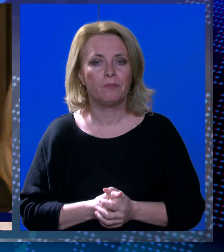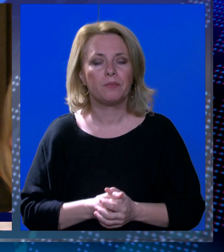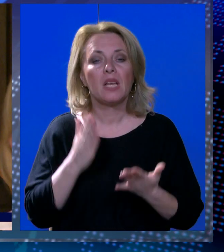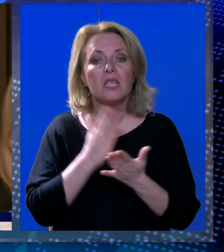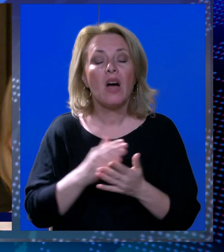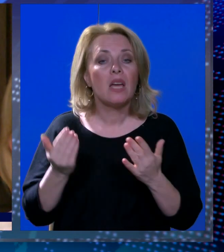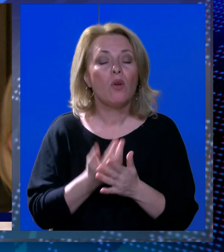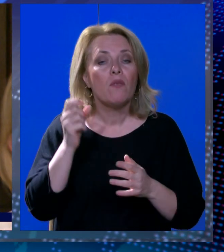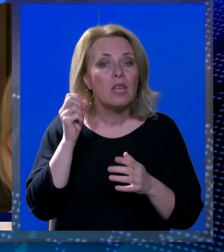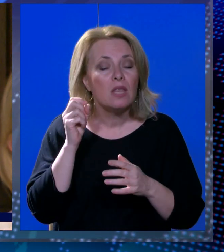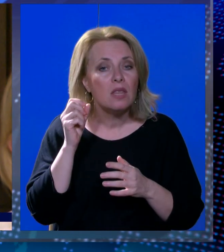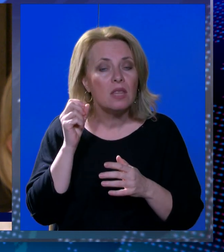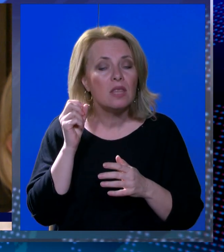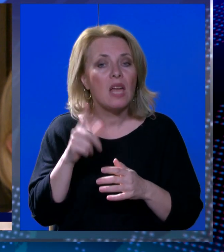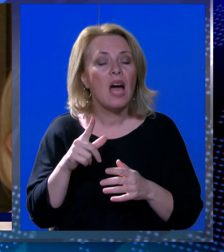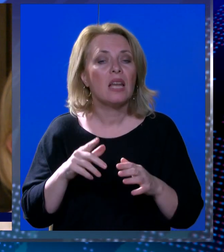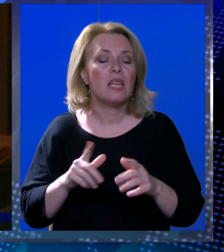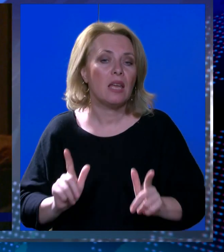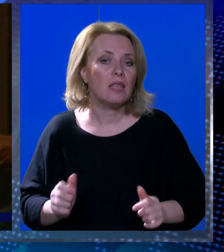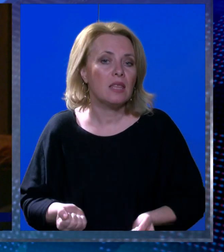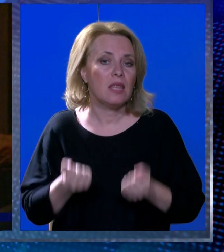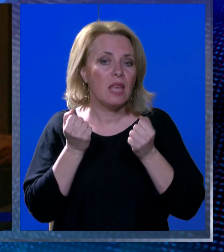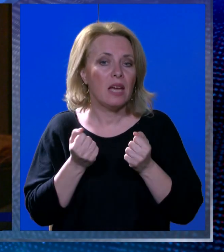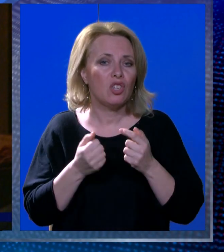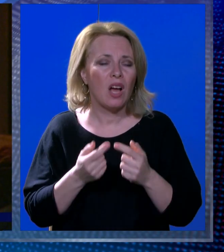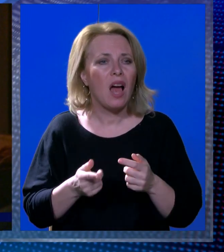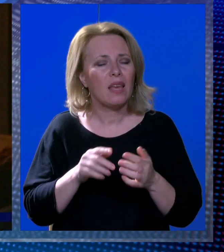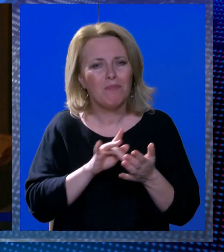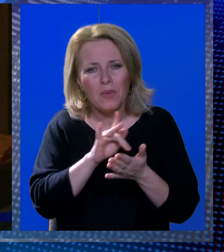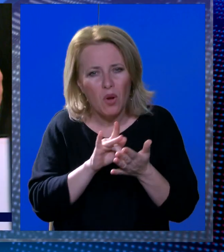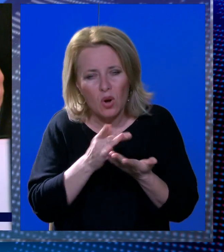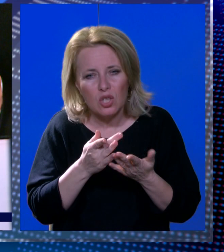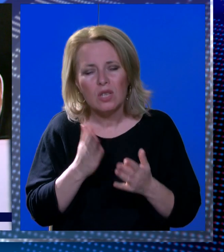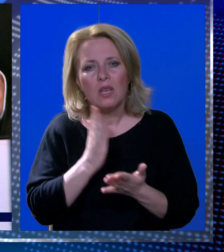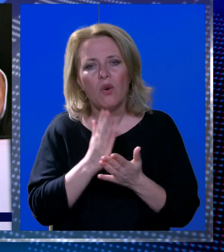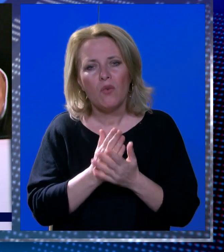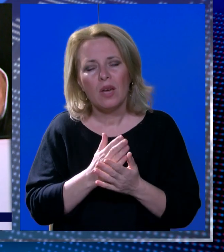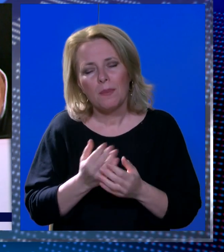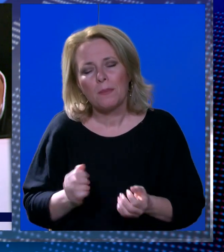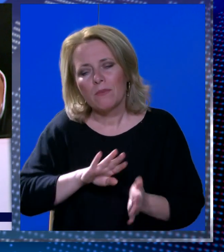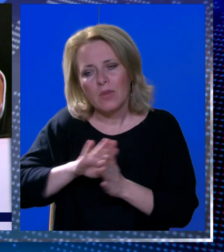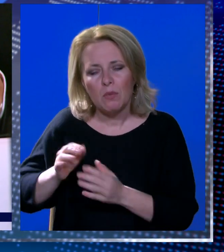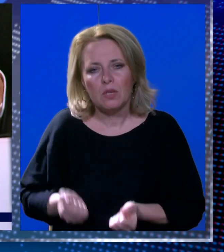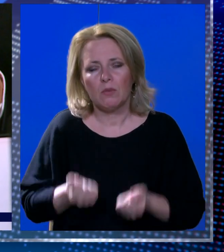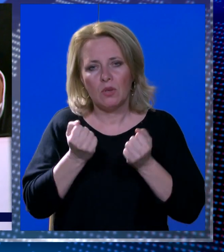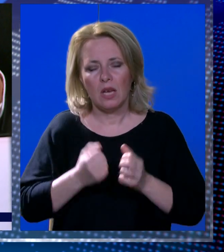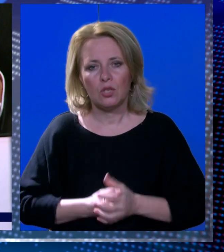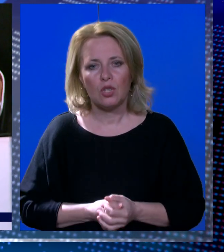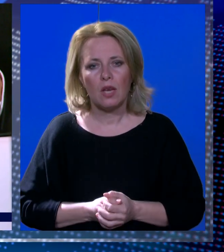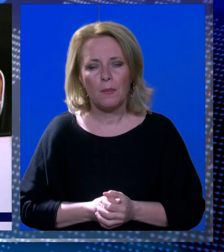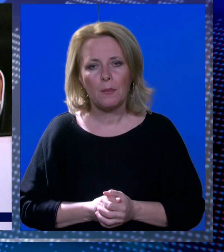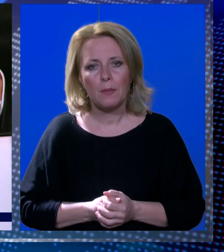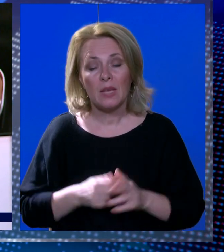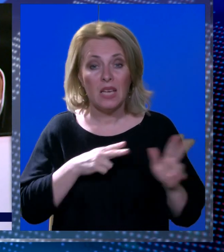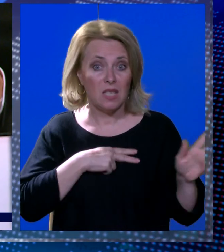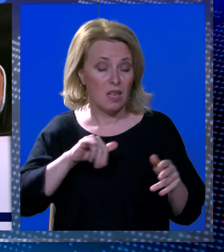Svaki je novi dan za njihove obitelji težak, no godišnjice uvijek nose posebnu težinu, znajući da je istina odgovornosti još uvijek daleko od